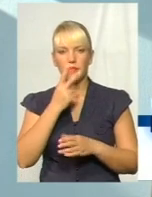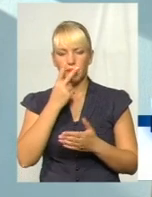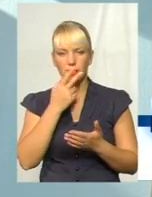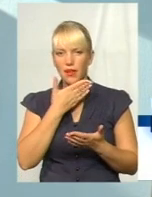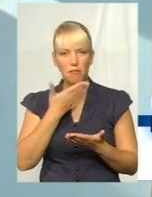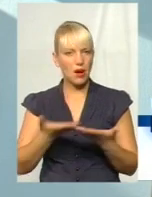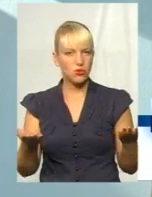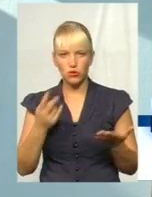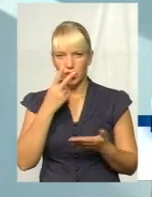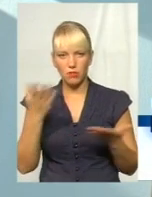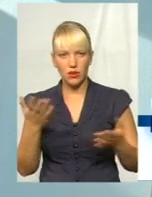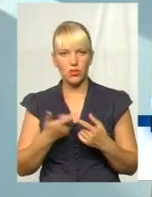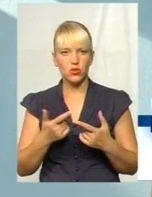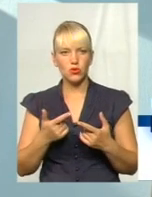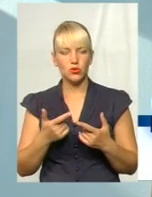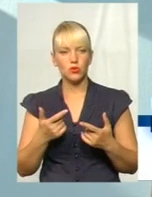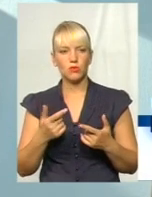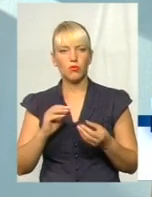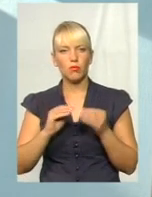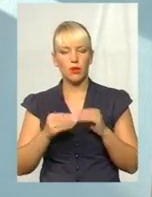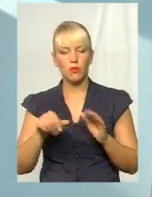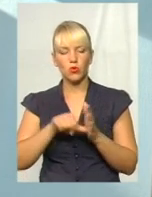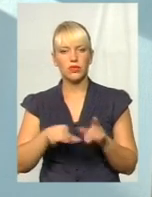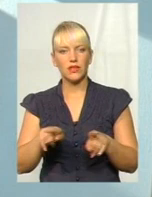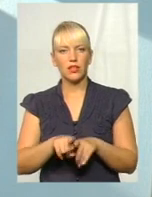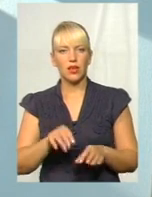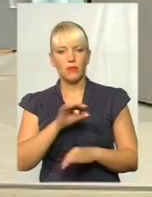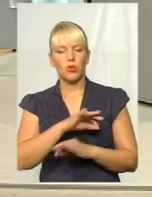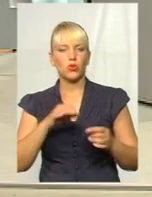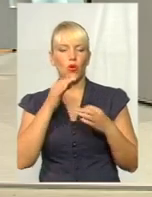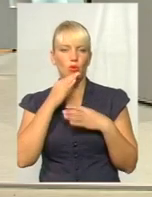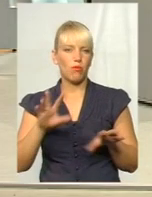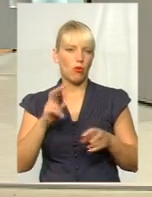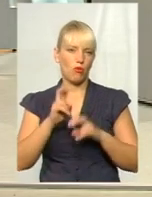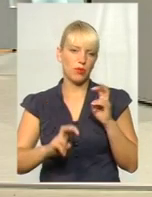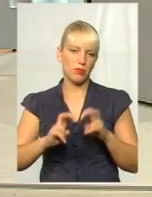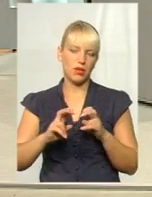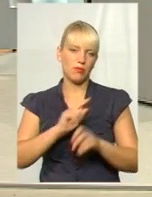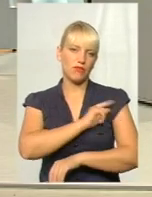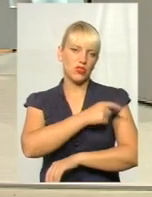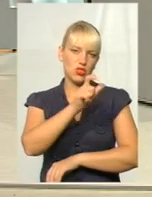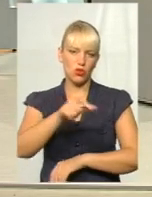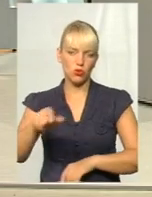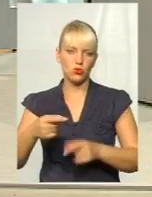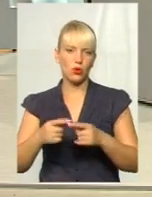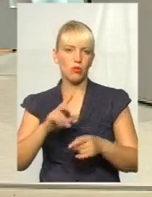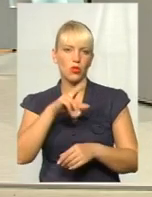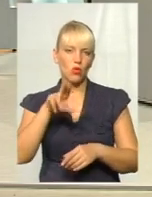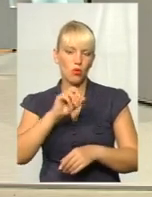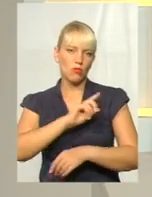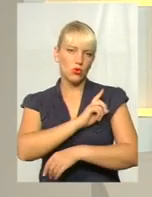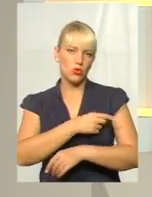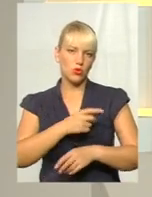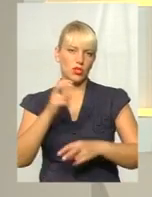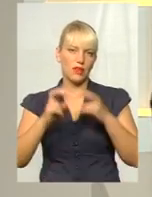участю в таких проєктах любого підприємства. Від фізичної особи до потужної юридичної особи.